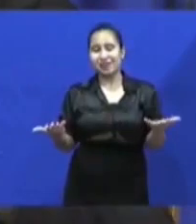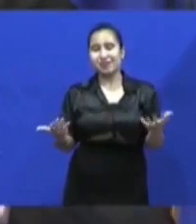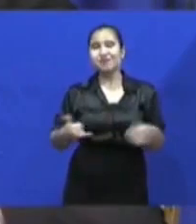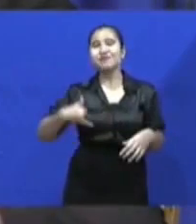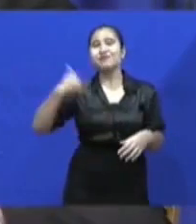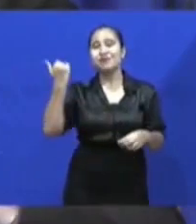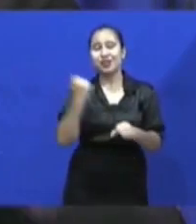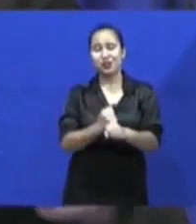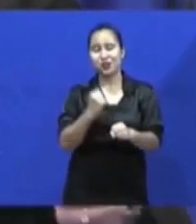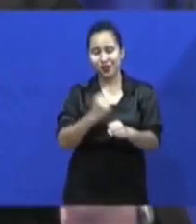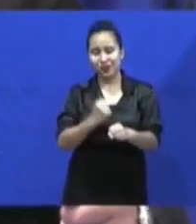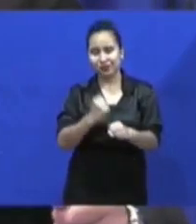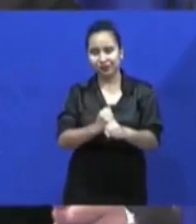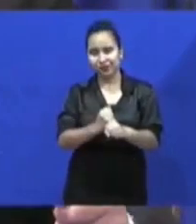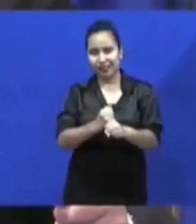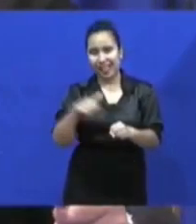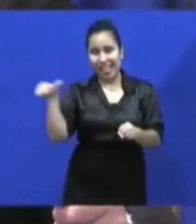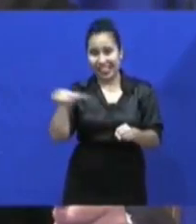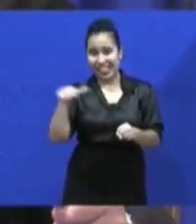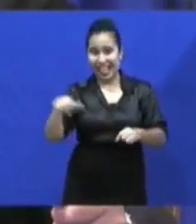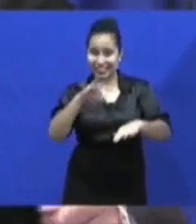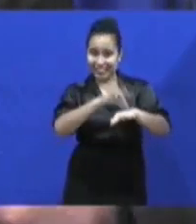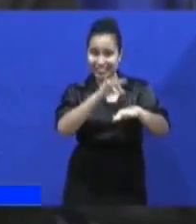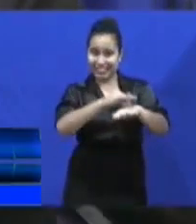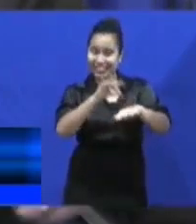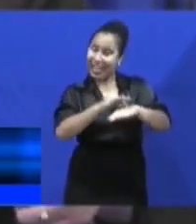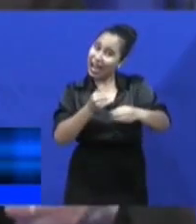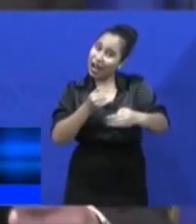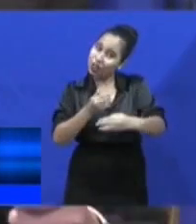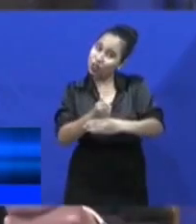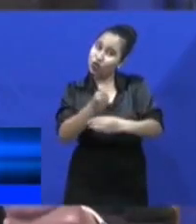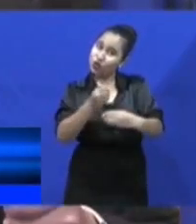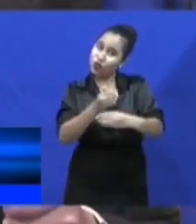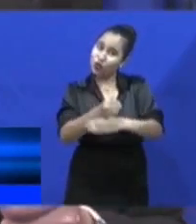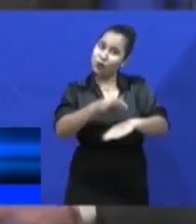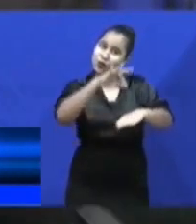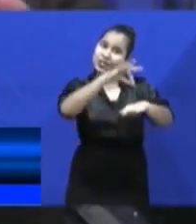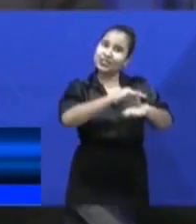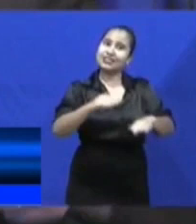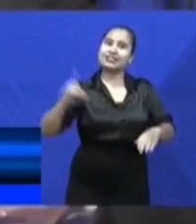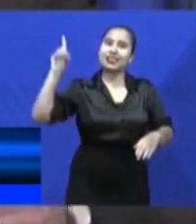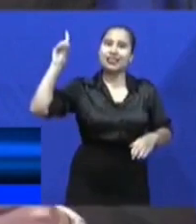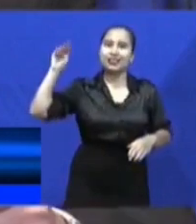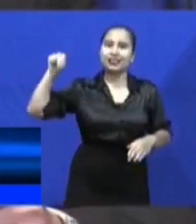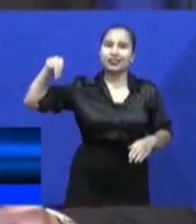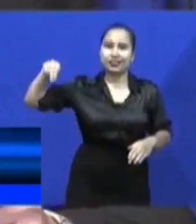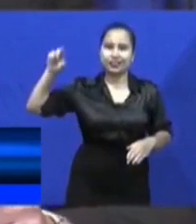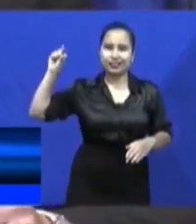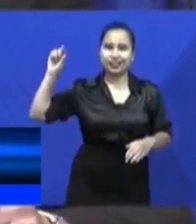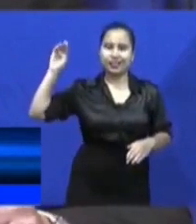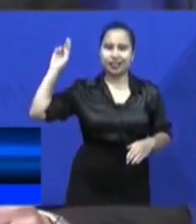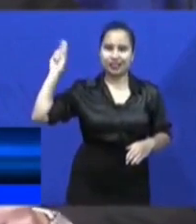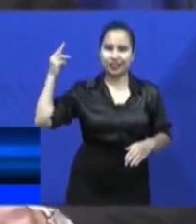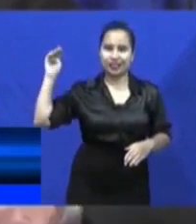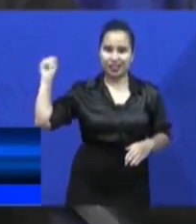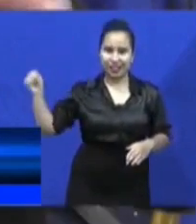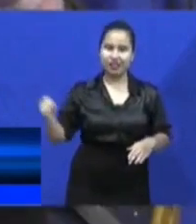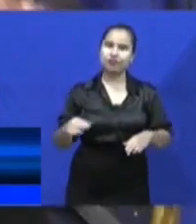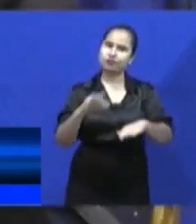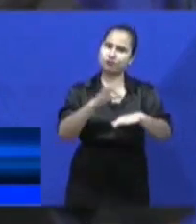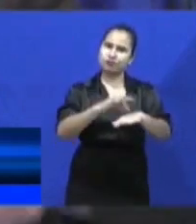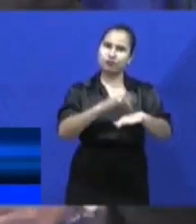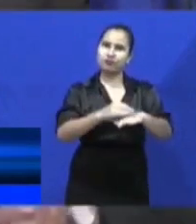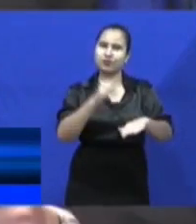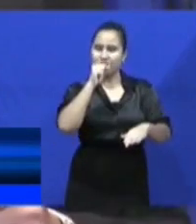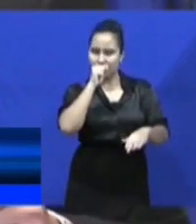En u moet onthouden, andere ziekten gaan nog steeds door. We hebben nog steeds dingen in het land, we hebben nog steeds influenza in het land,